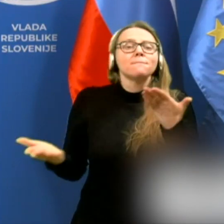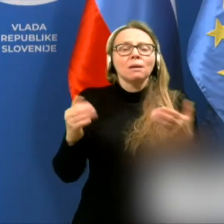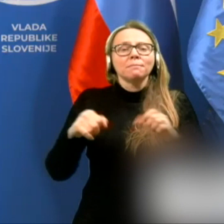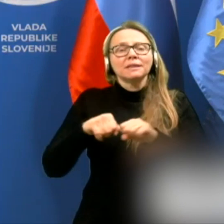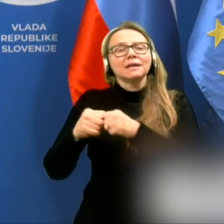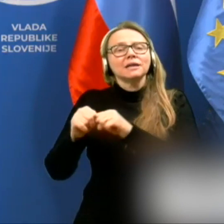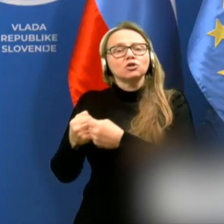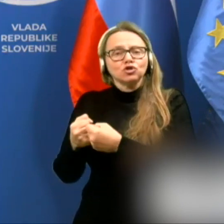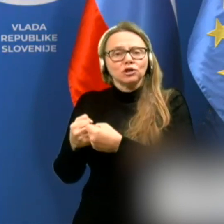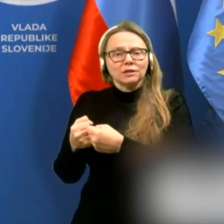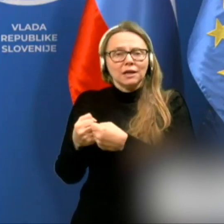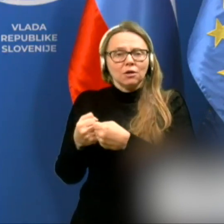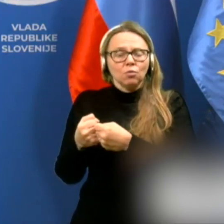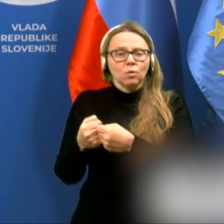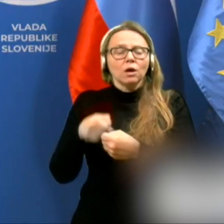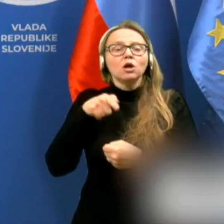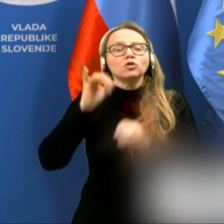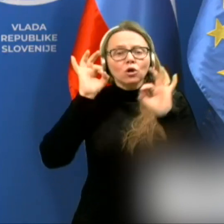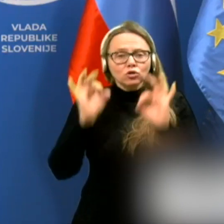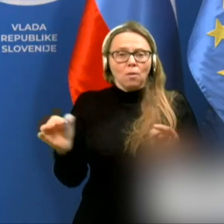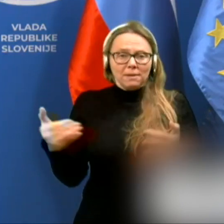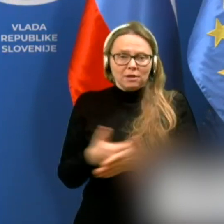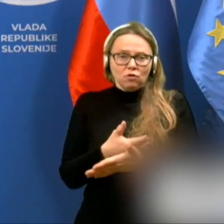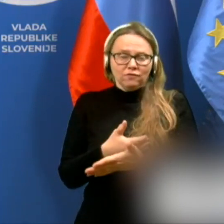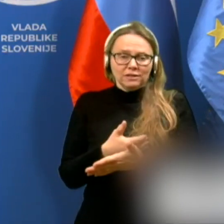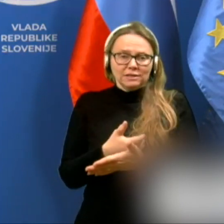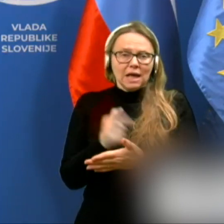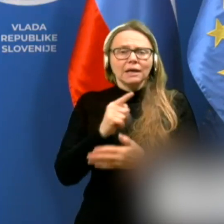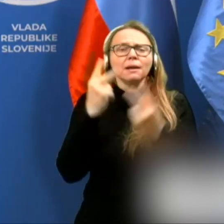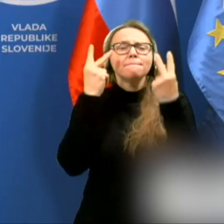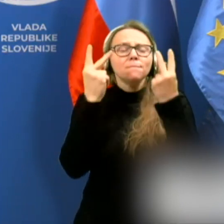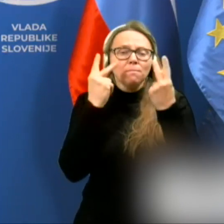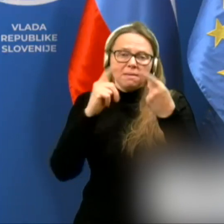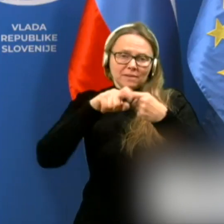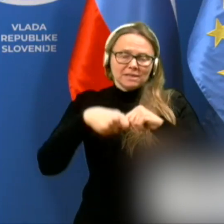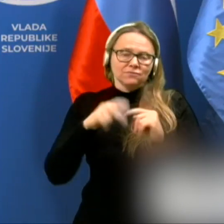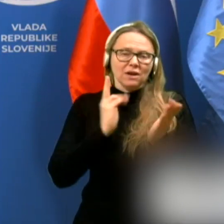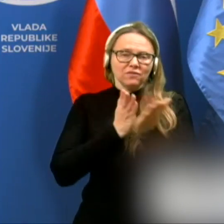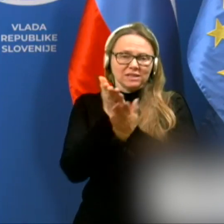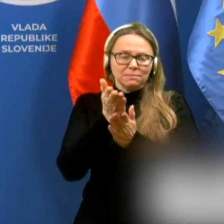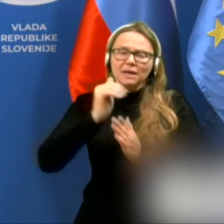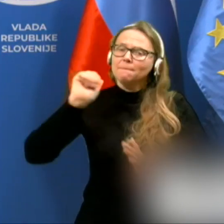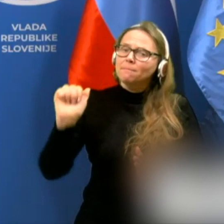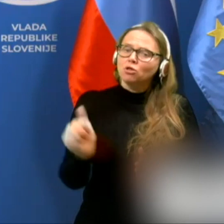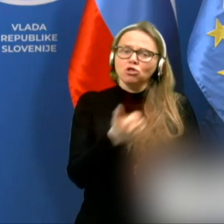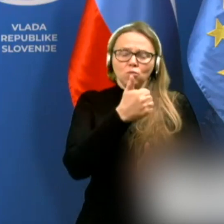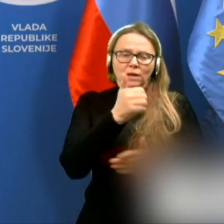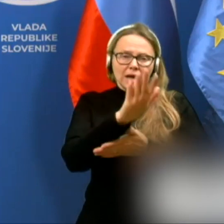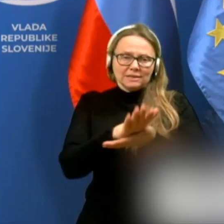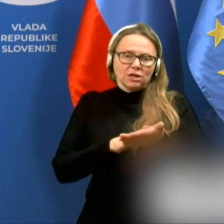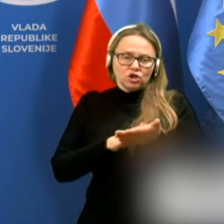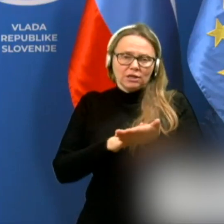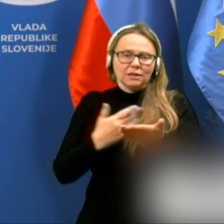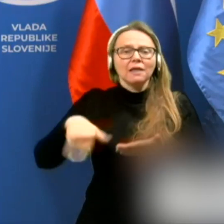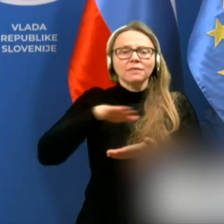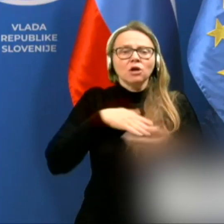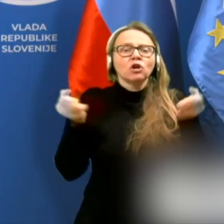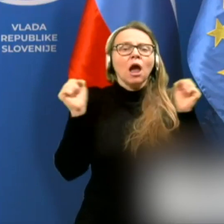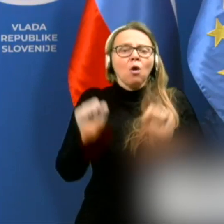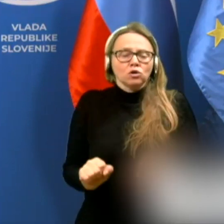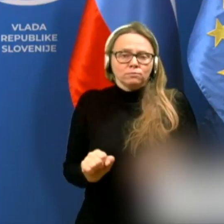kršiteljev. To je dobra novica in pomemben korak v smeri ponovnega zakona našega